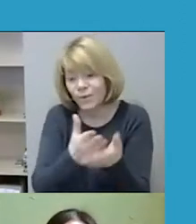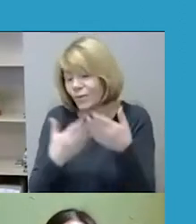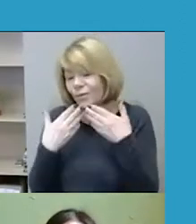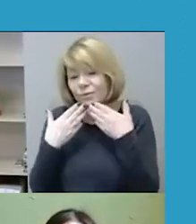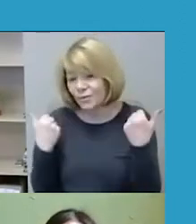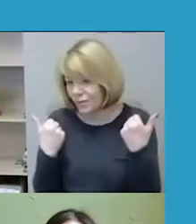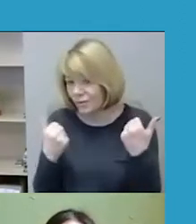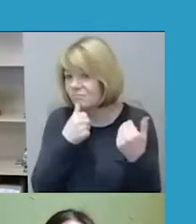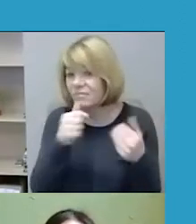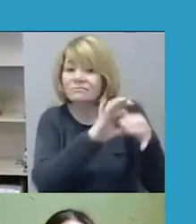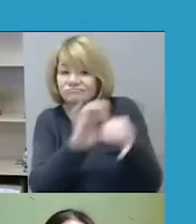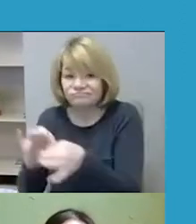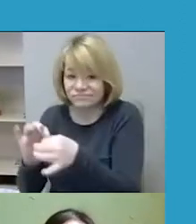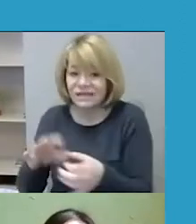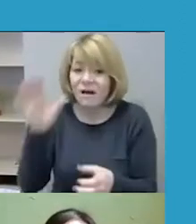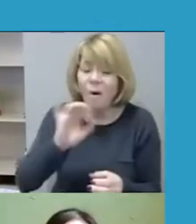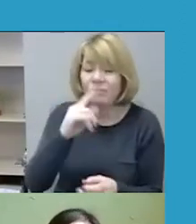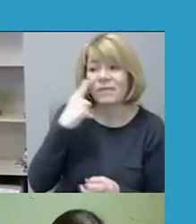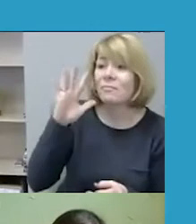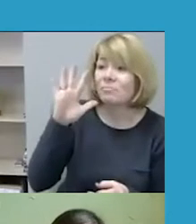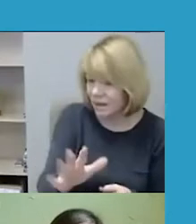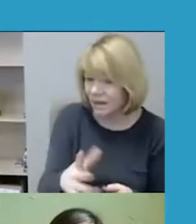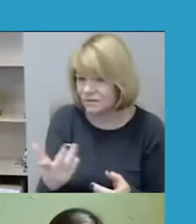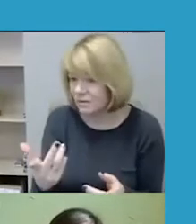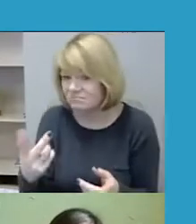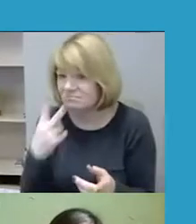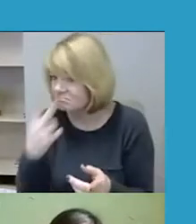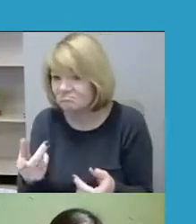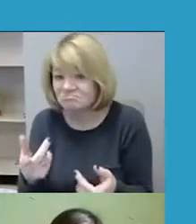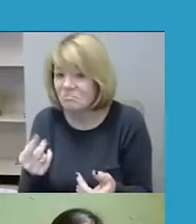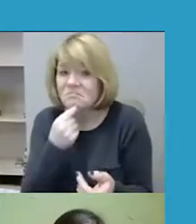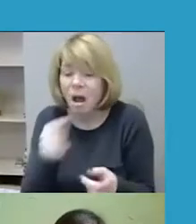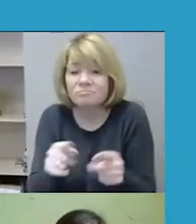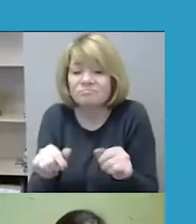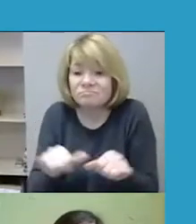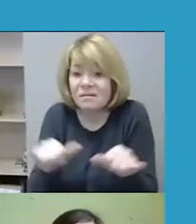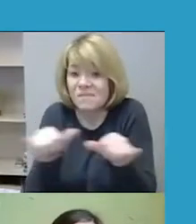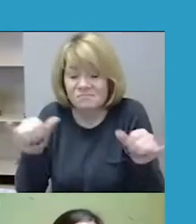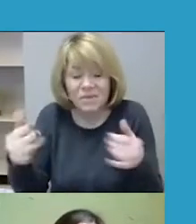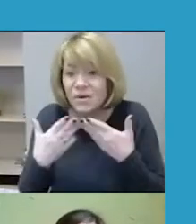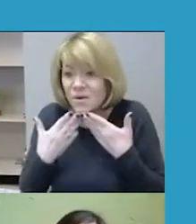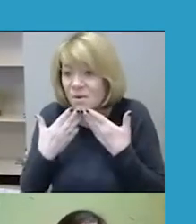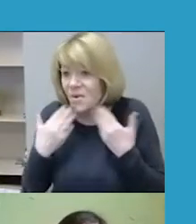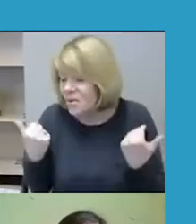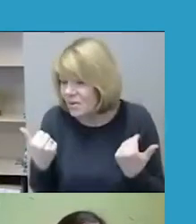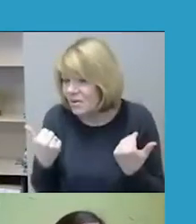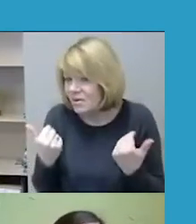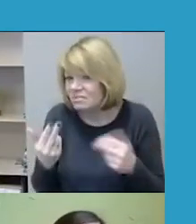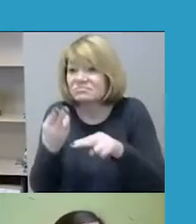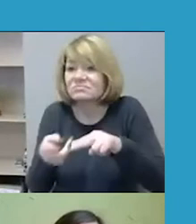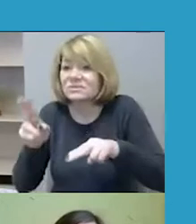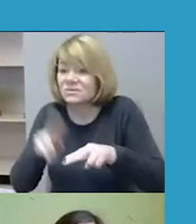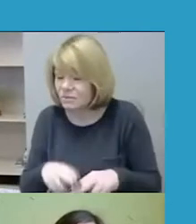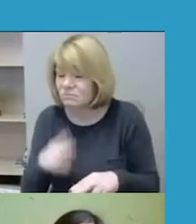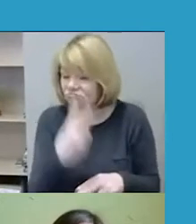kalbos bilomis, nepykantos nusikaltimų praktikai nėra pakankamai išplėtota ir gausi, todėl yra viena